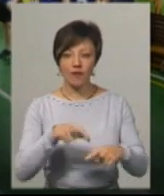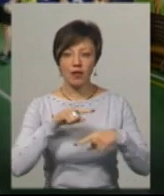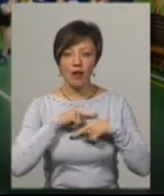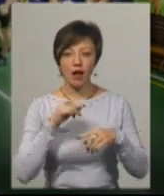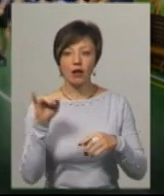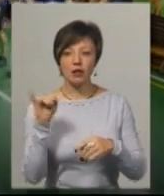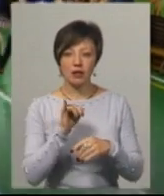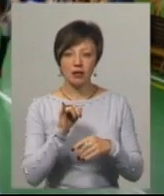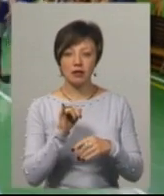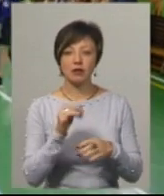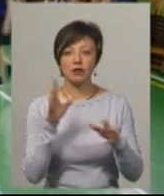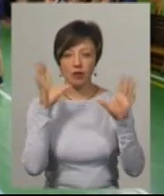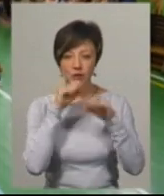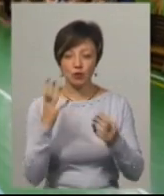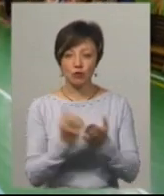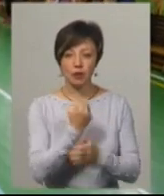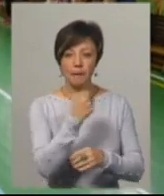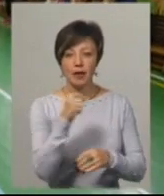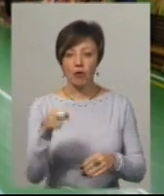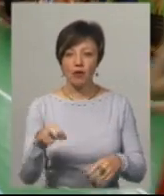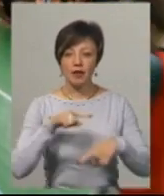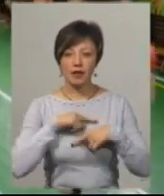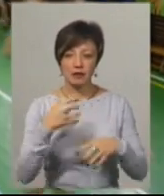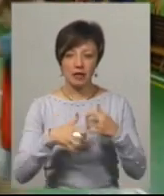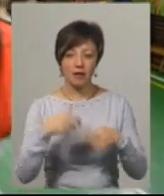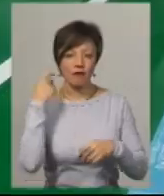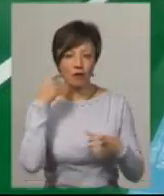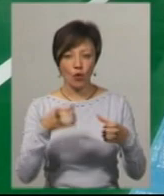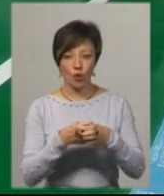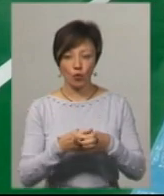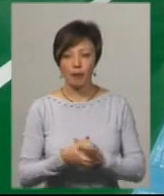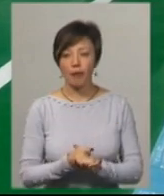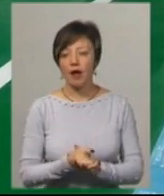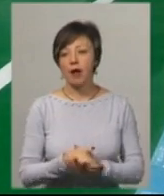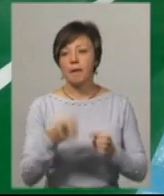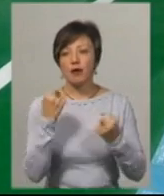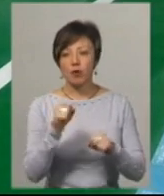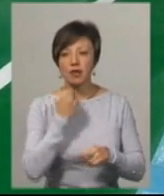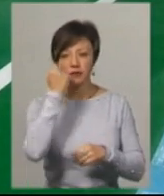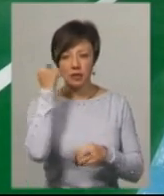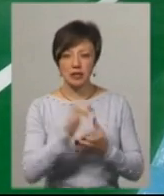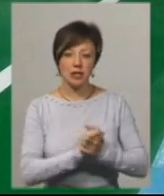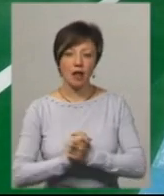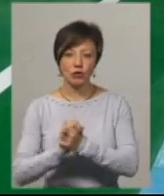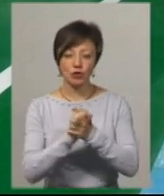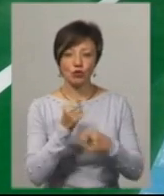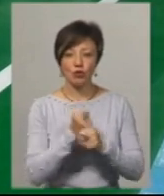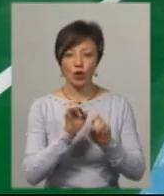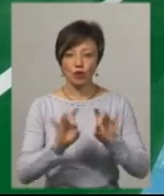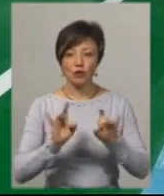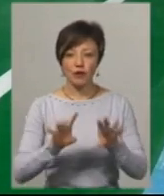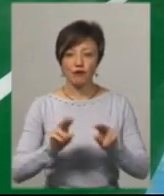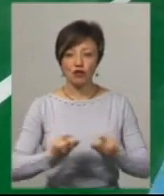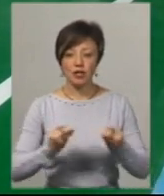кінець нам вдалося здобути перемогу у фіналі з середньою віковою групою. Команда перемогла завдяки ЗОЖ роботі, розповідає вчитель